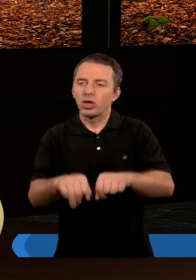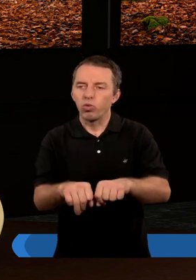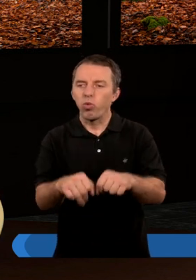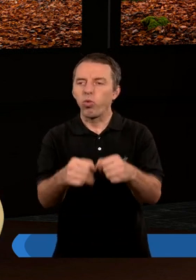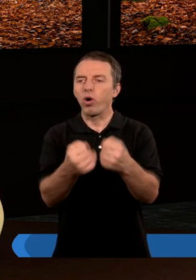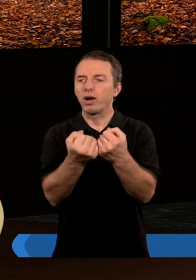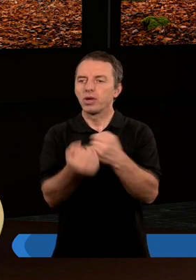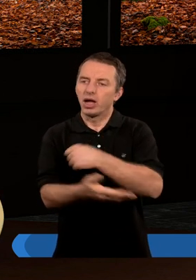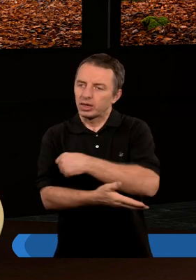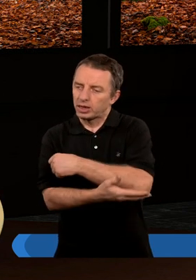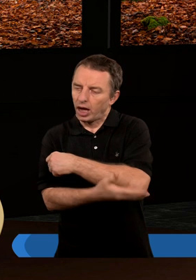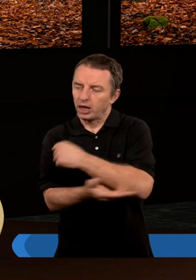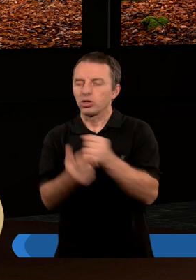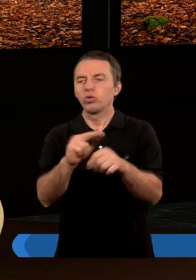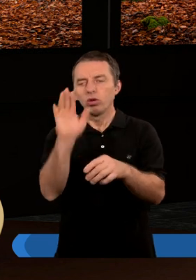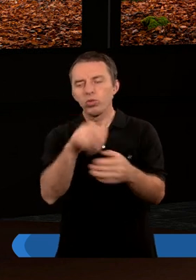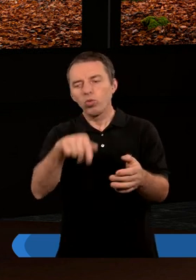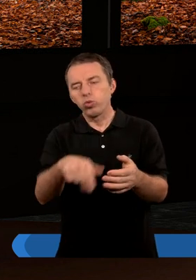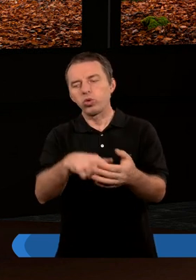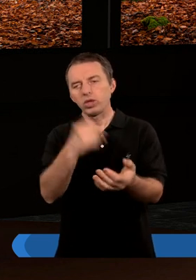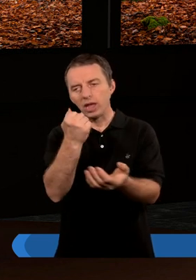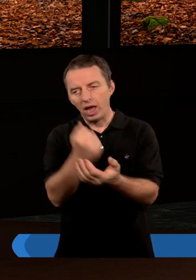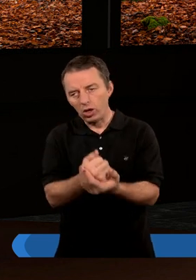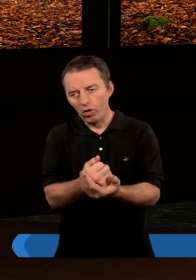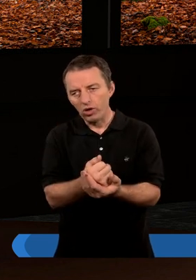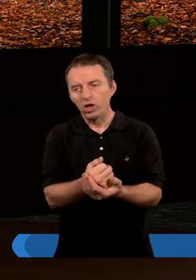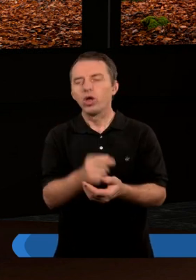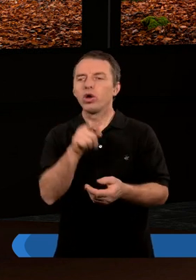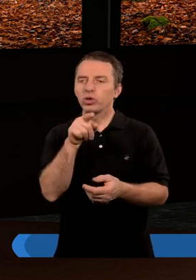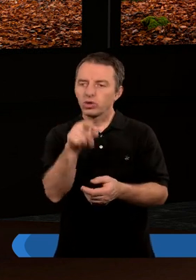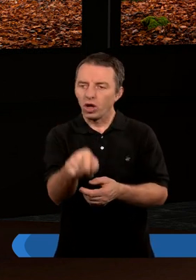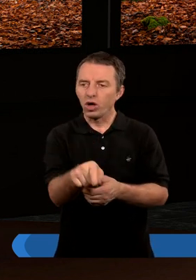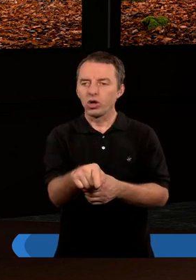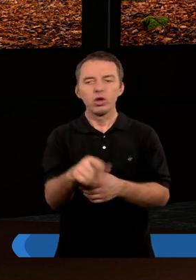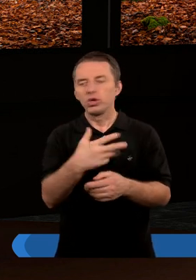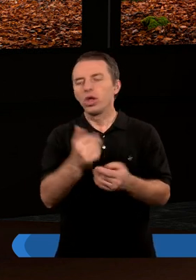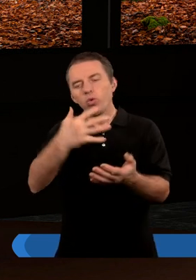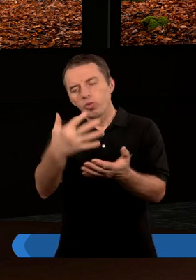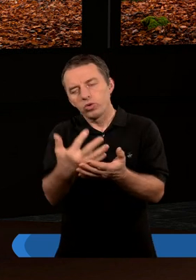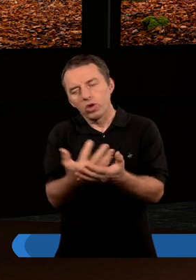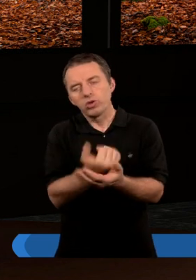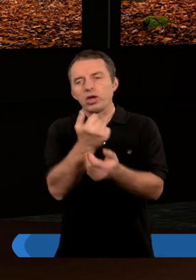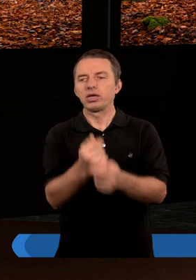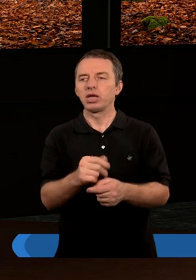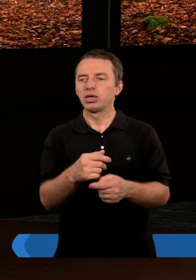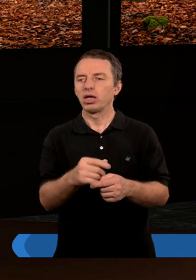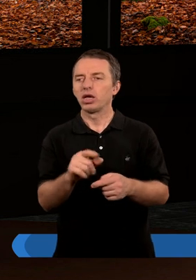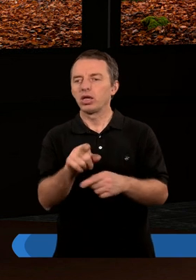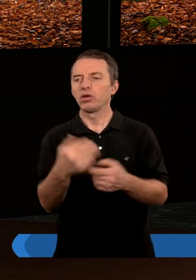złamanie tych zasad, które Pan Bóg ustanowił i to też poniekąd też niedociągnięcia, tak?